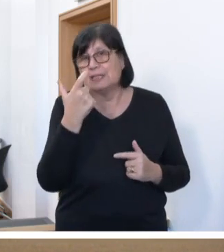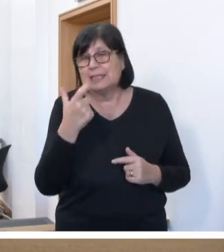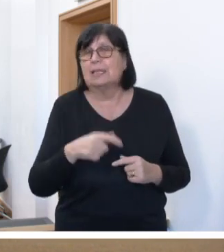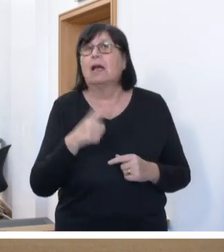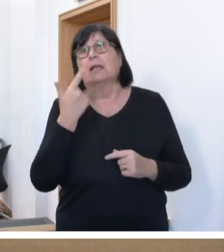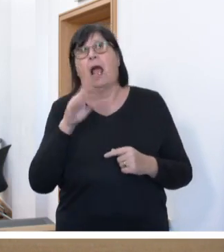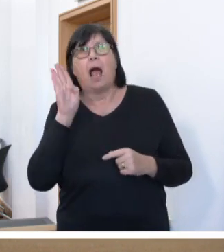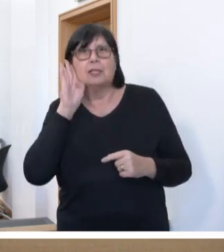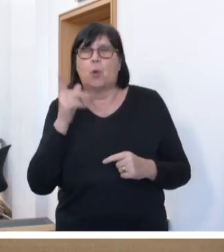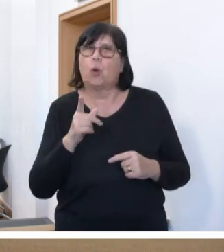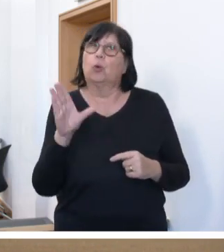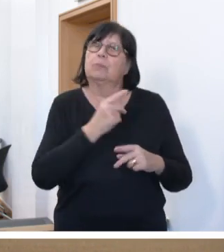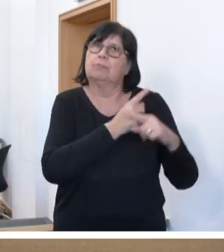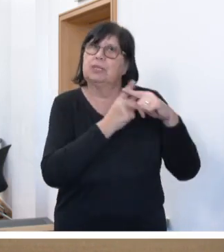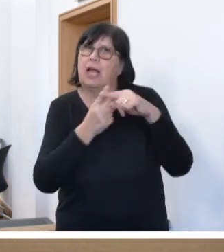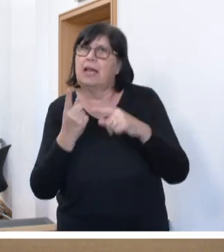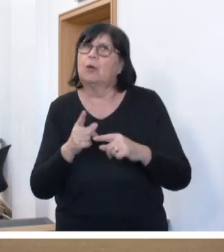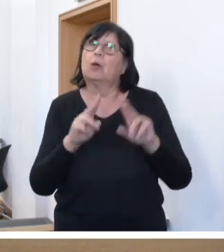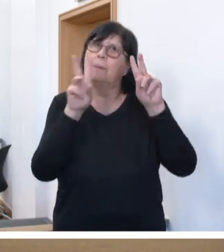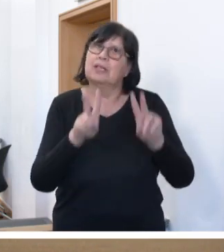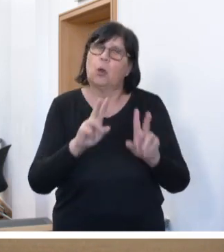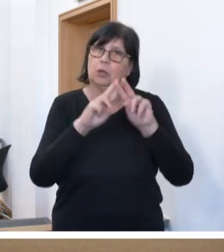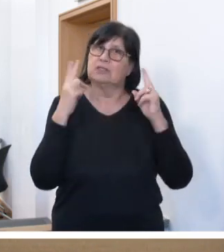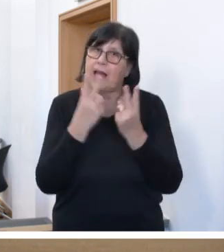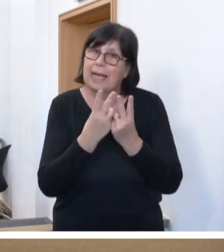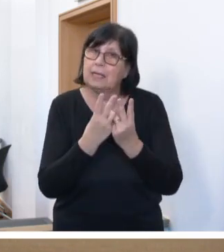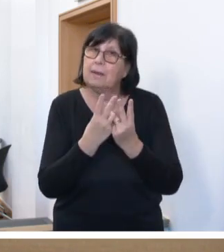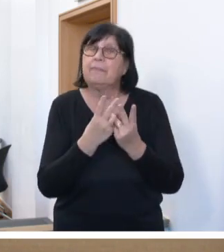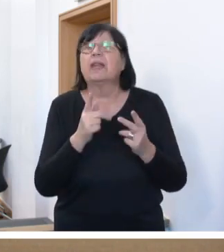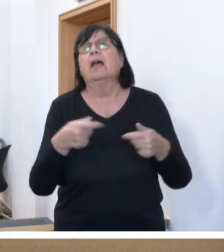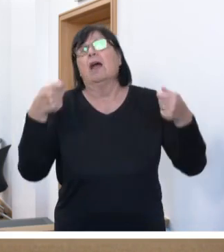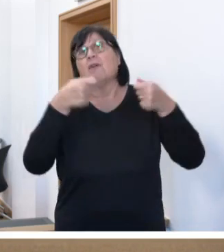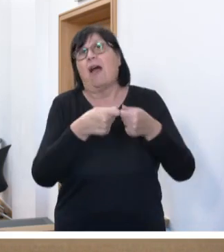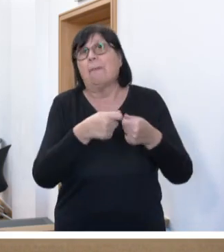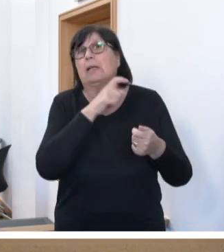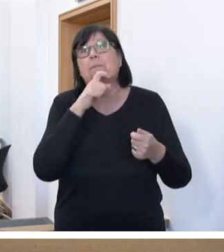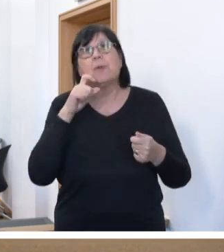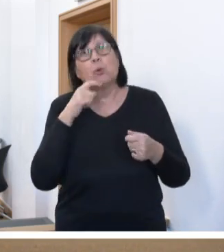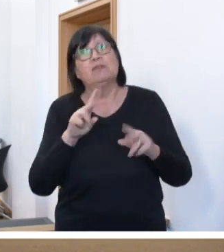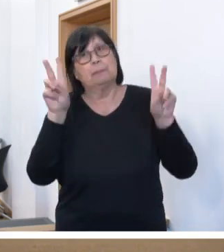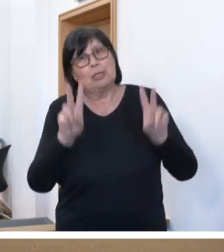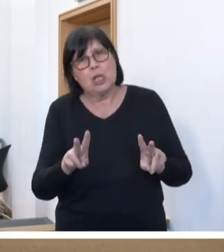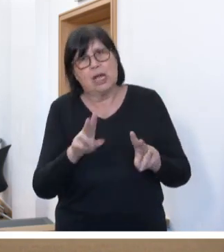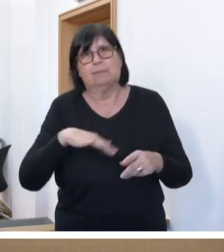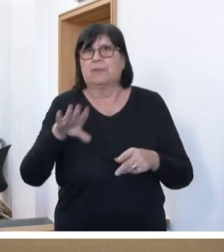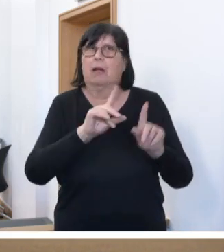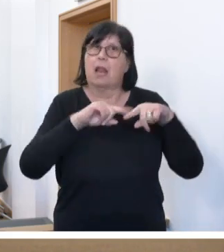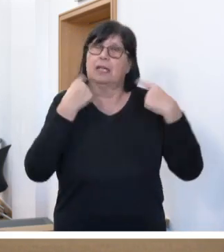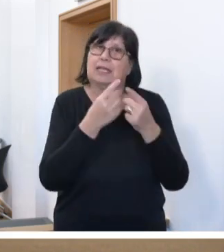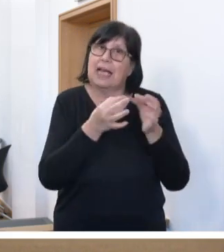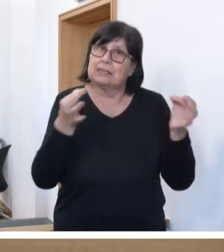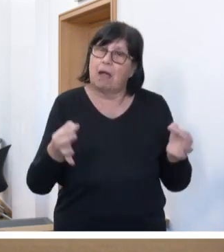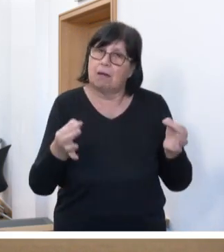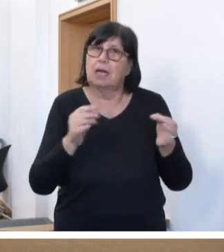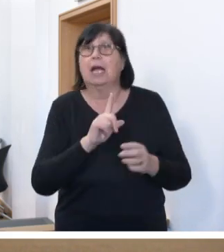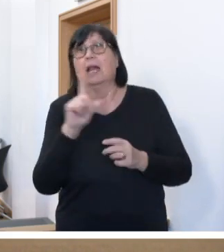Anhörung unter Beteiligung der Betreuungsvereine, des Verbandes der Berufsbetreuer, des Landkreistages, der Liga